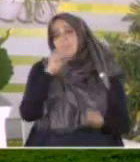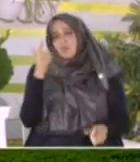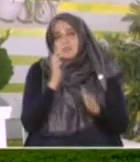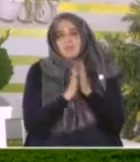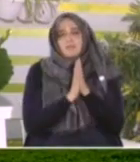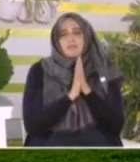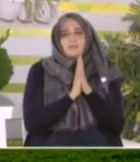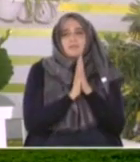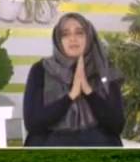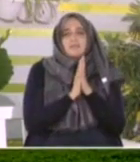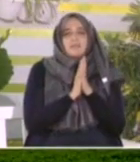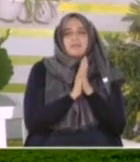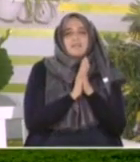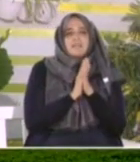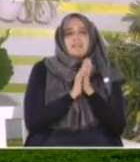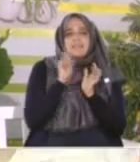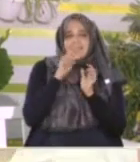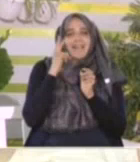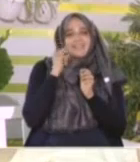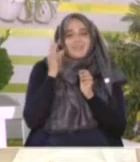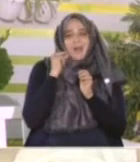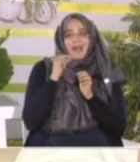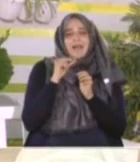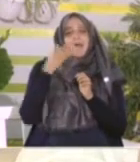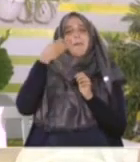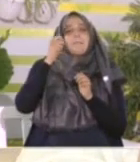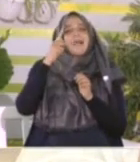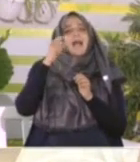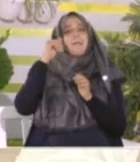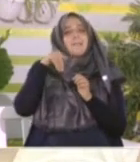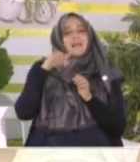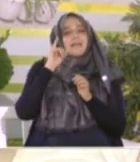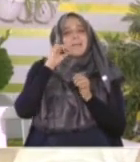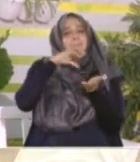هذا المقام إبراهيم وطبعا أقول هذا الكلام